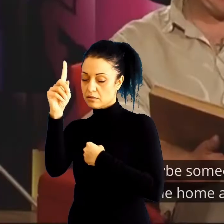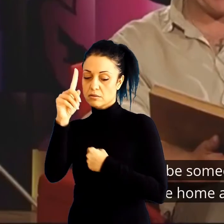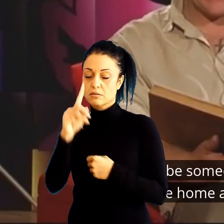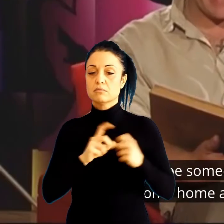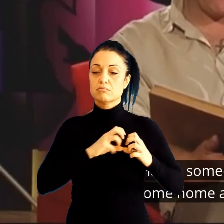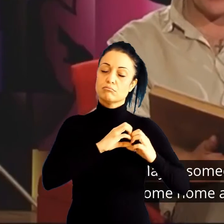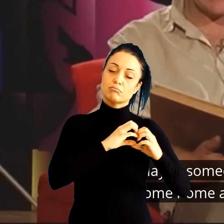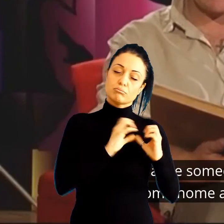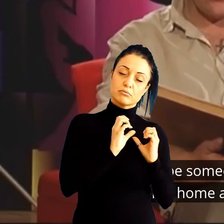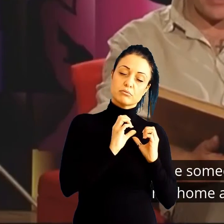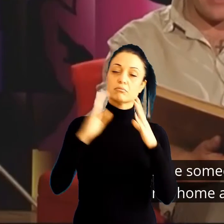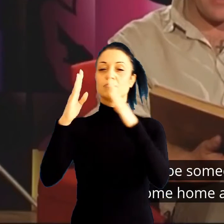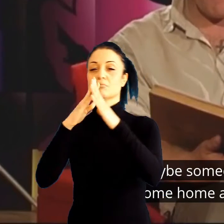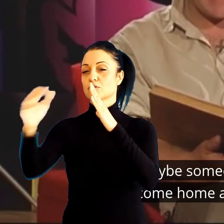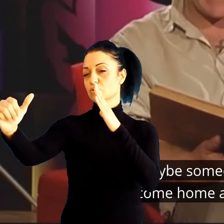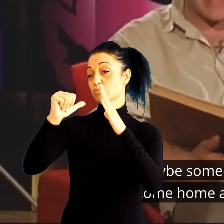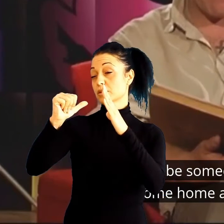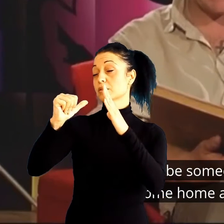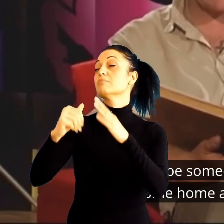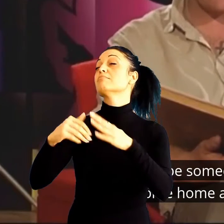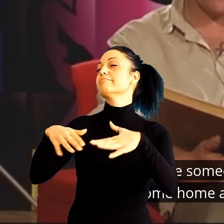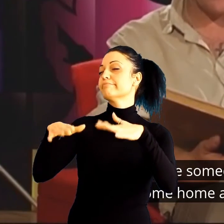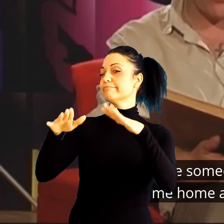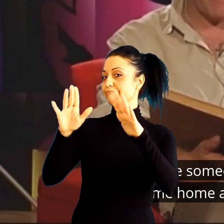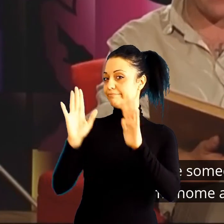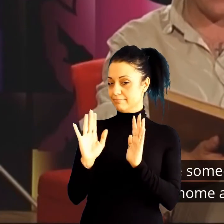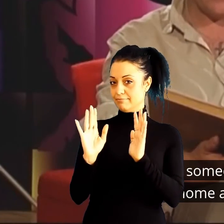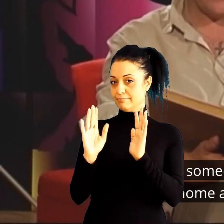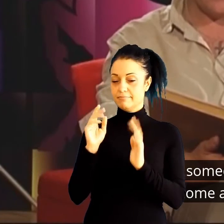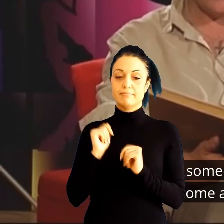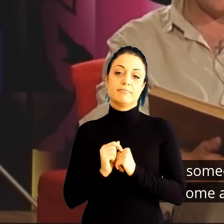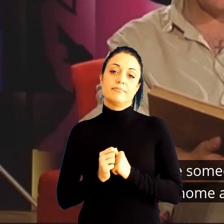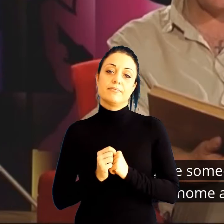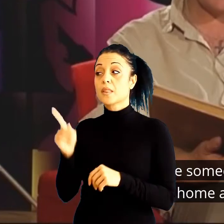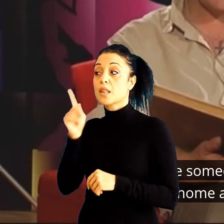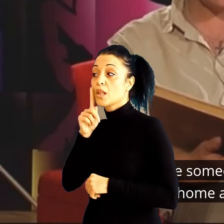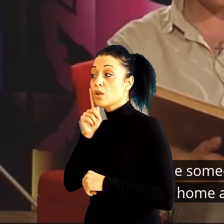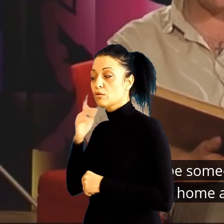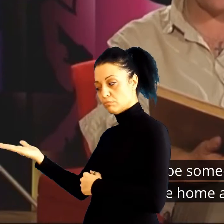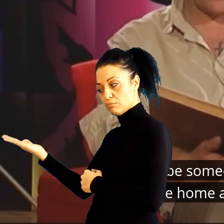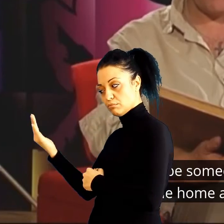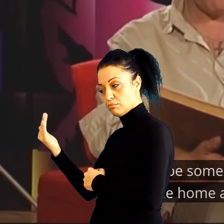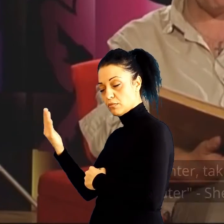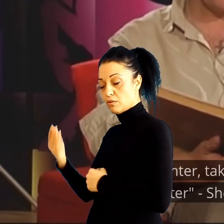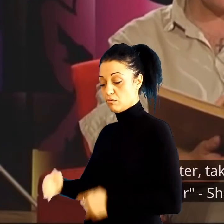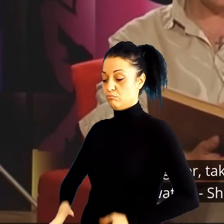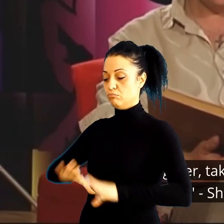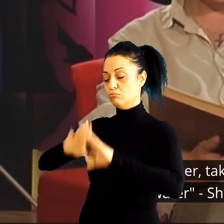Белки некој ке ја суред и веќе нема да си дојде дома. Си рекла сумот.